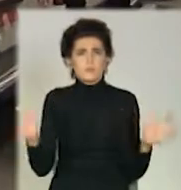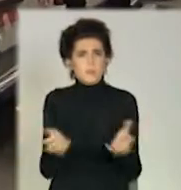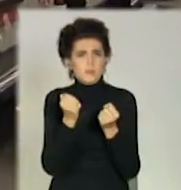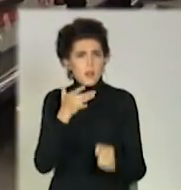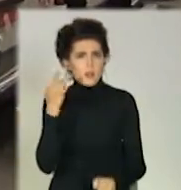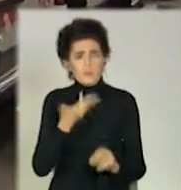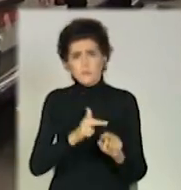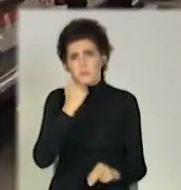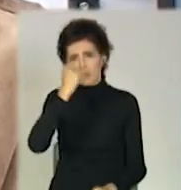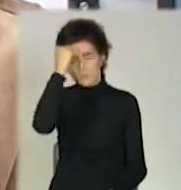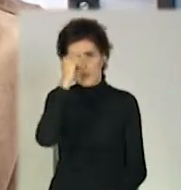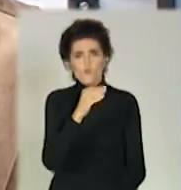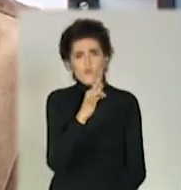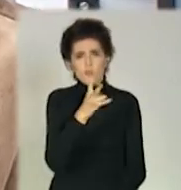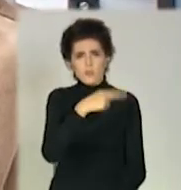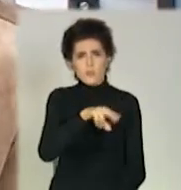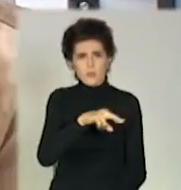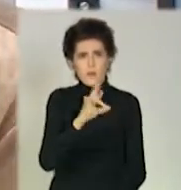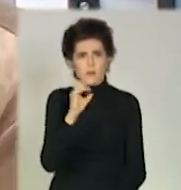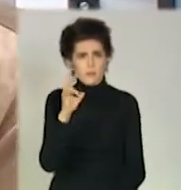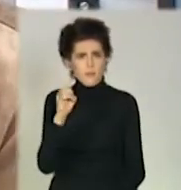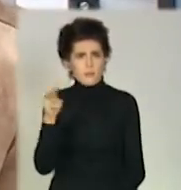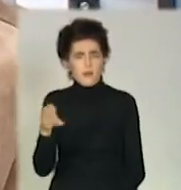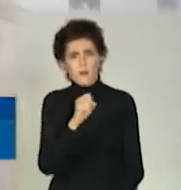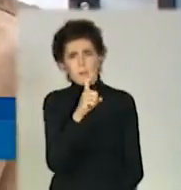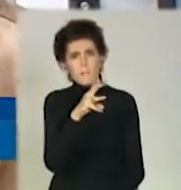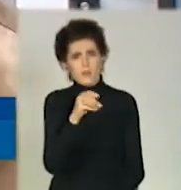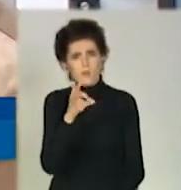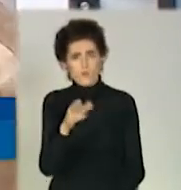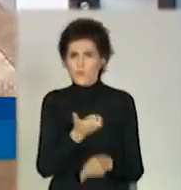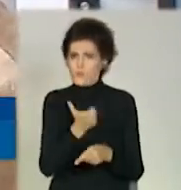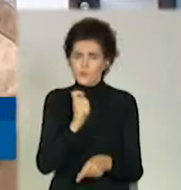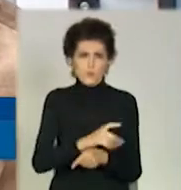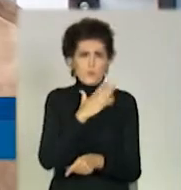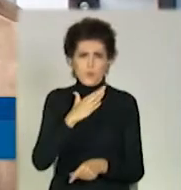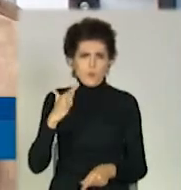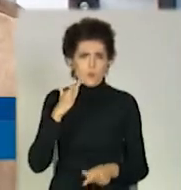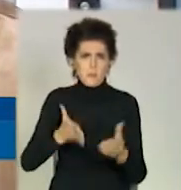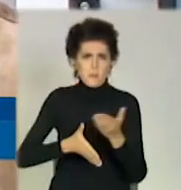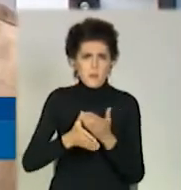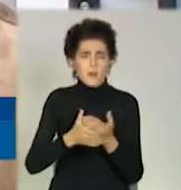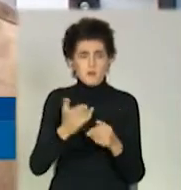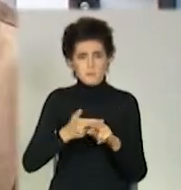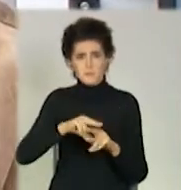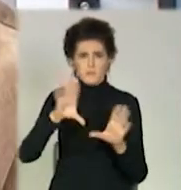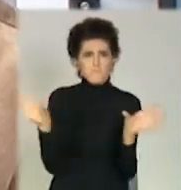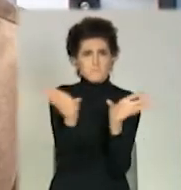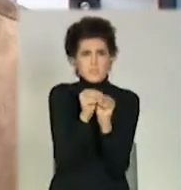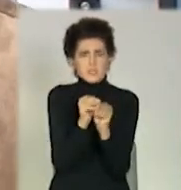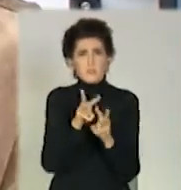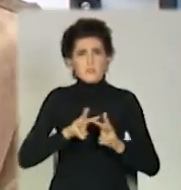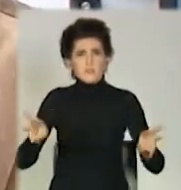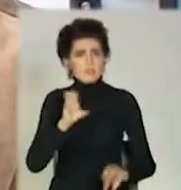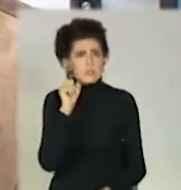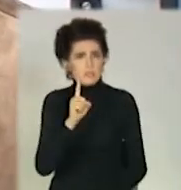Фонд Рината Ахметова дійсно багато робить, багато гарних речей. Президент добре, що дослухався і до цього, і спілкуються, і разом